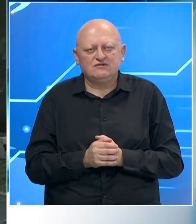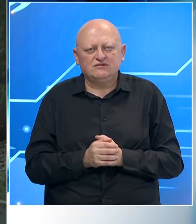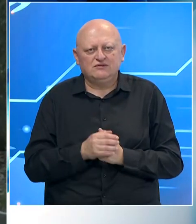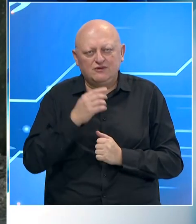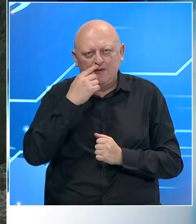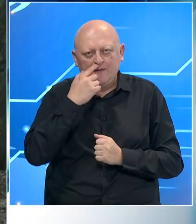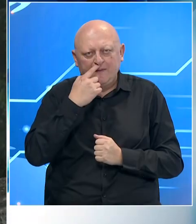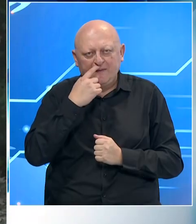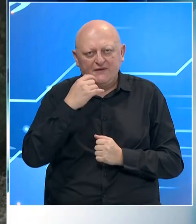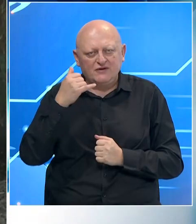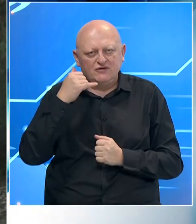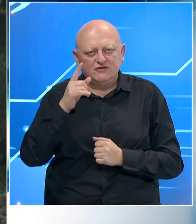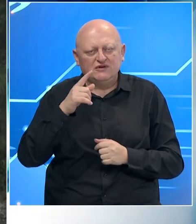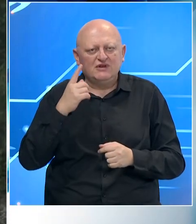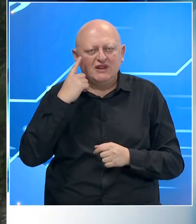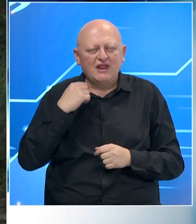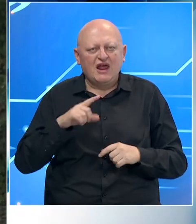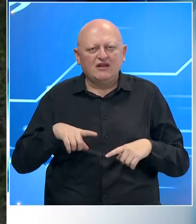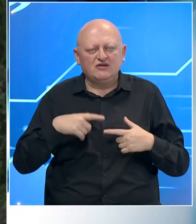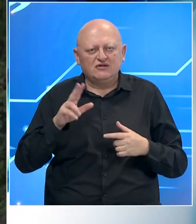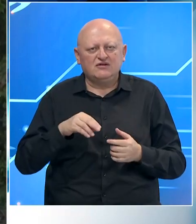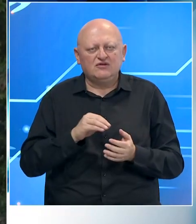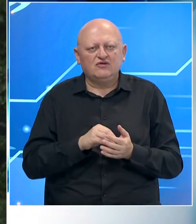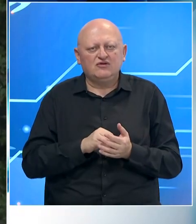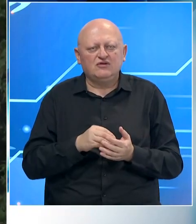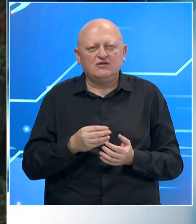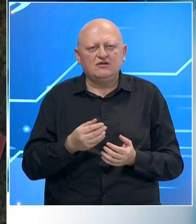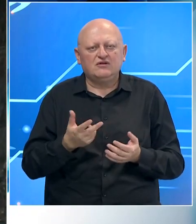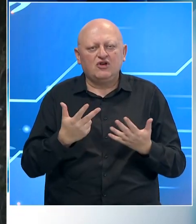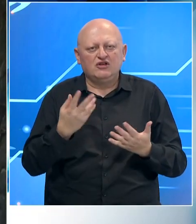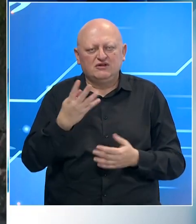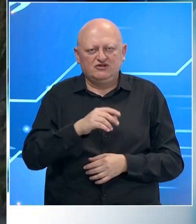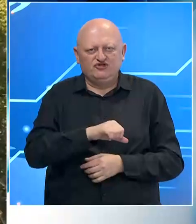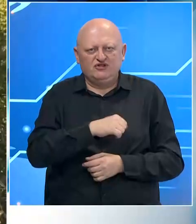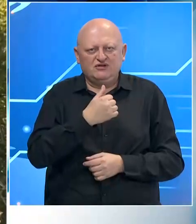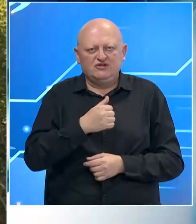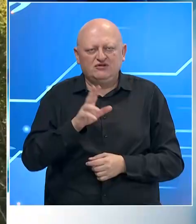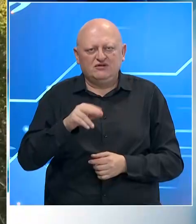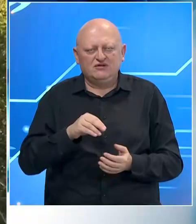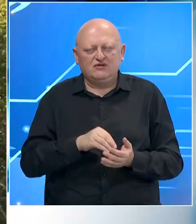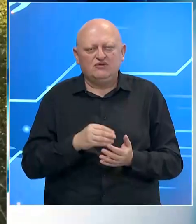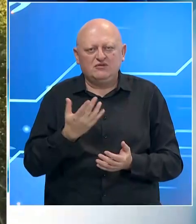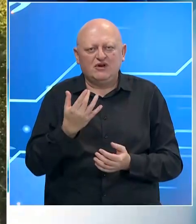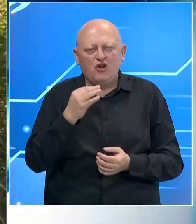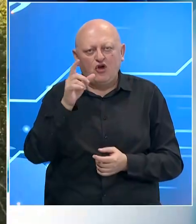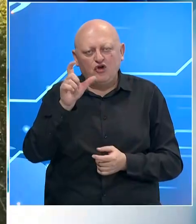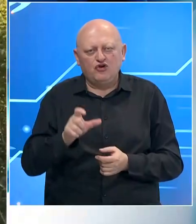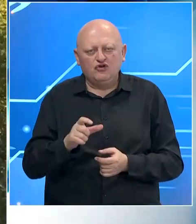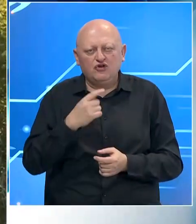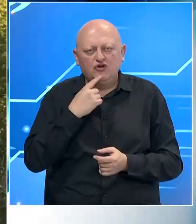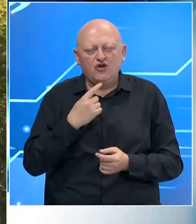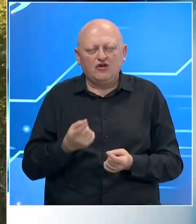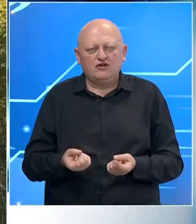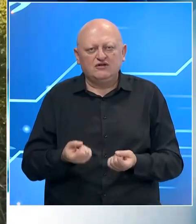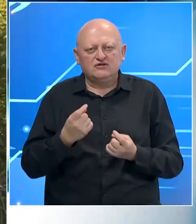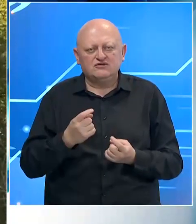Sultiće, dole mi nana živi, to znači ima još od 84 godine. Ima još starih ljudi, to je selo,